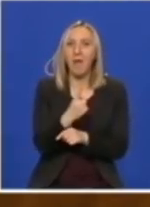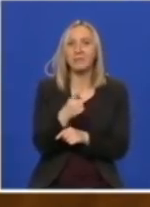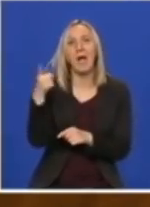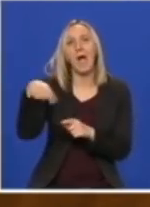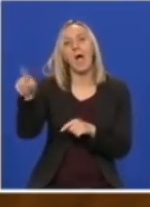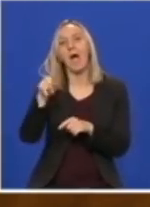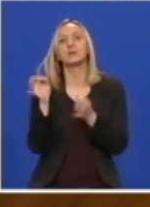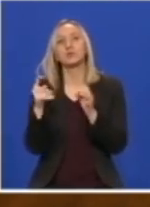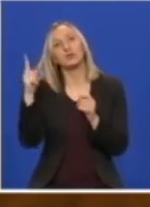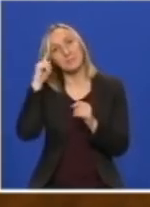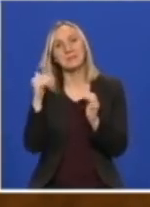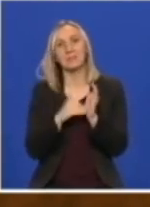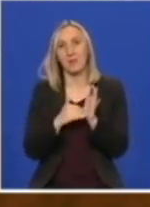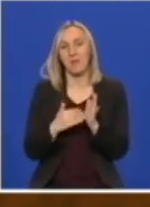Hvala.